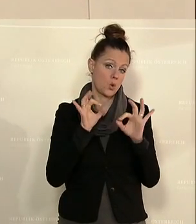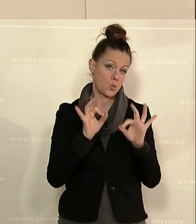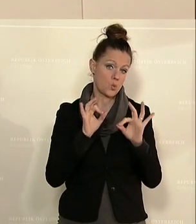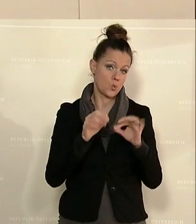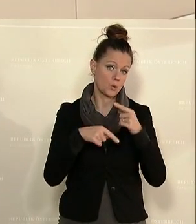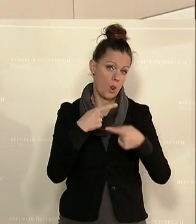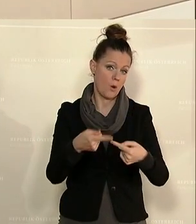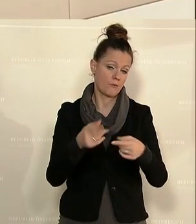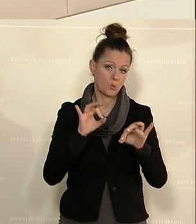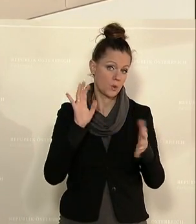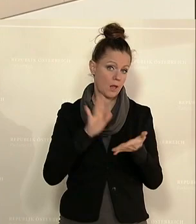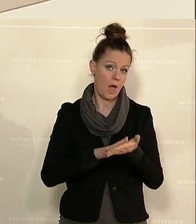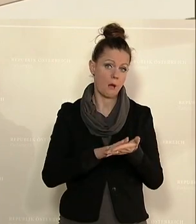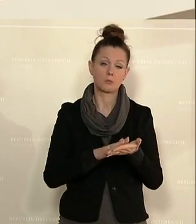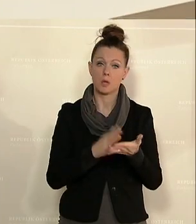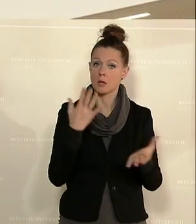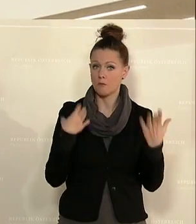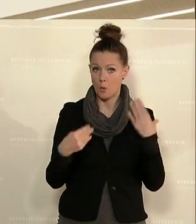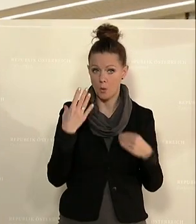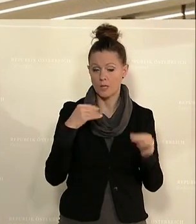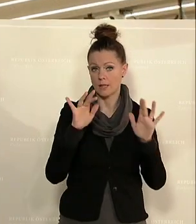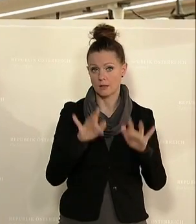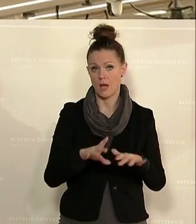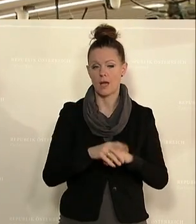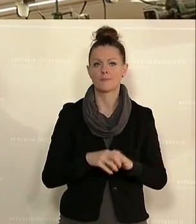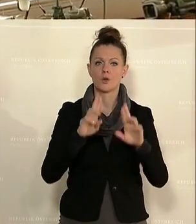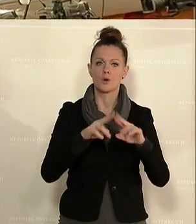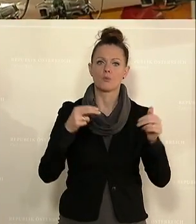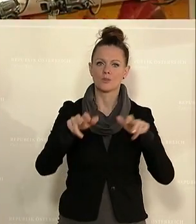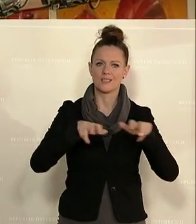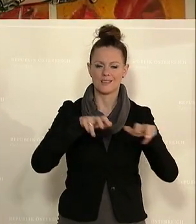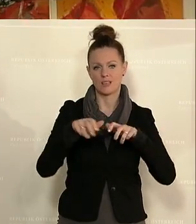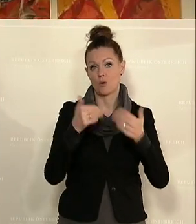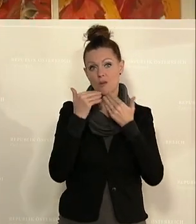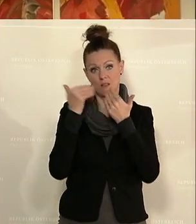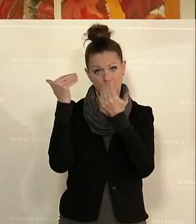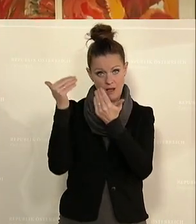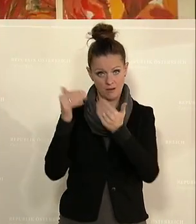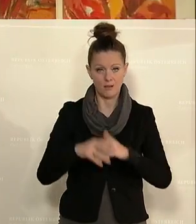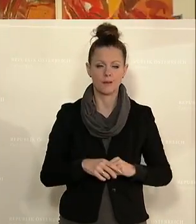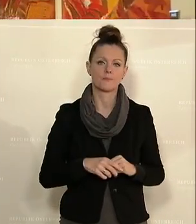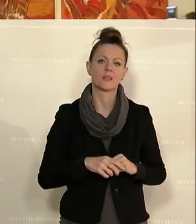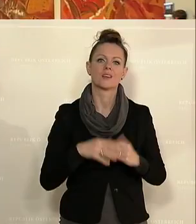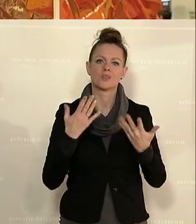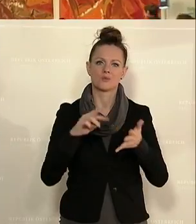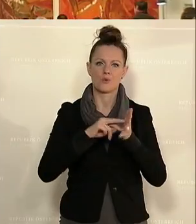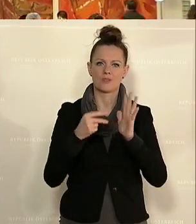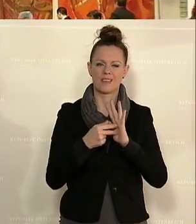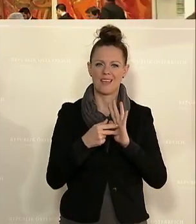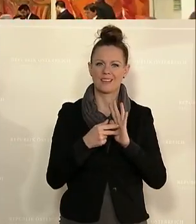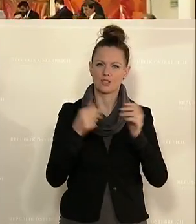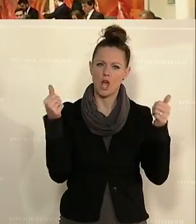gut eingespielt. Es ist auch dieser Bundesregierung zu danken, dass wir diese technische